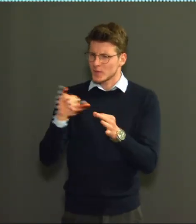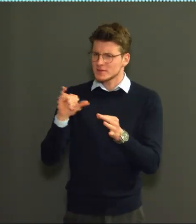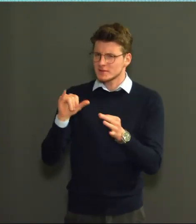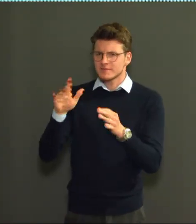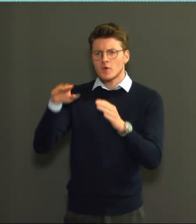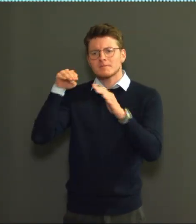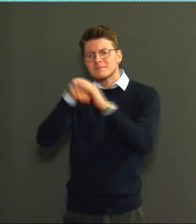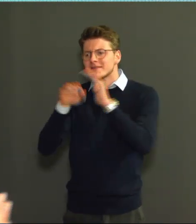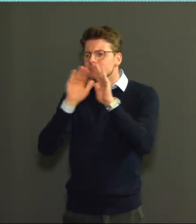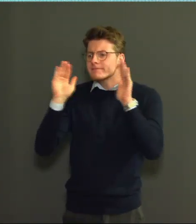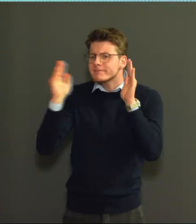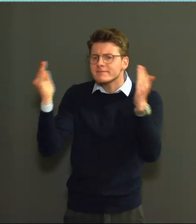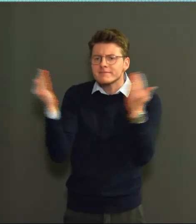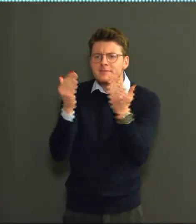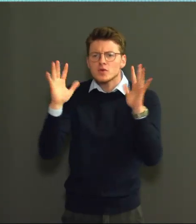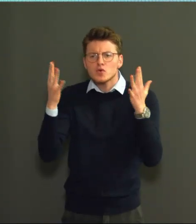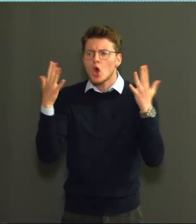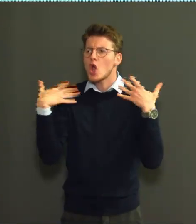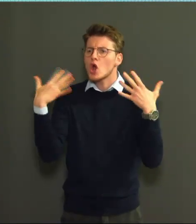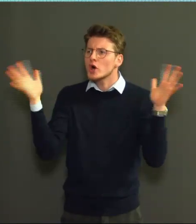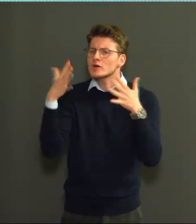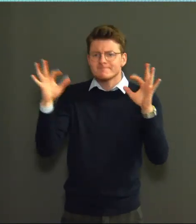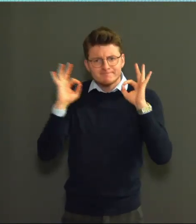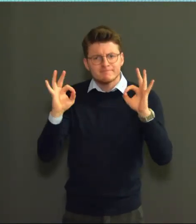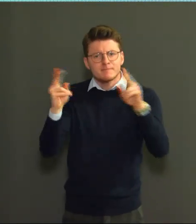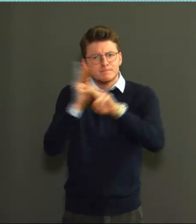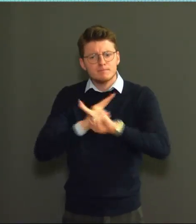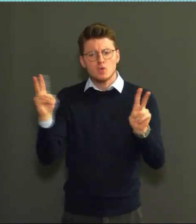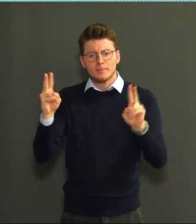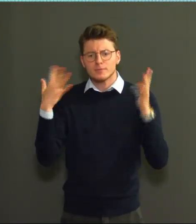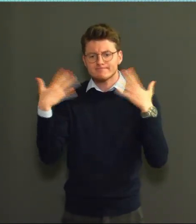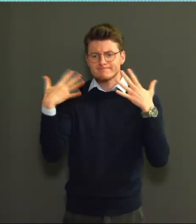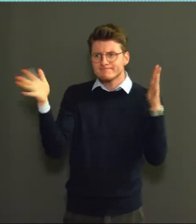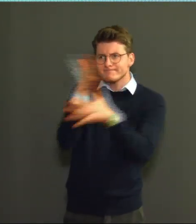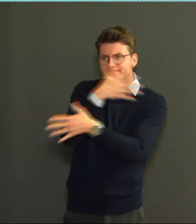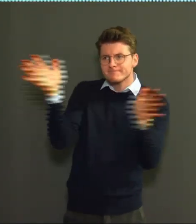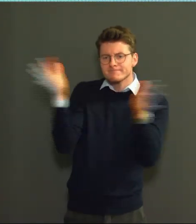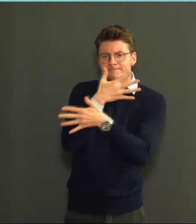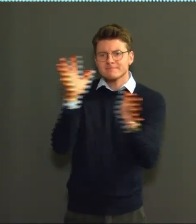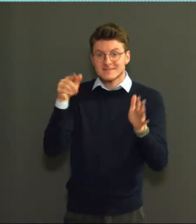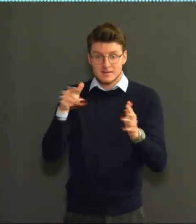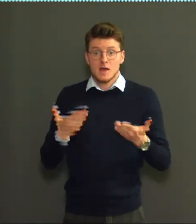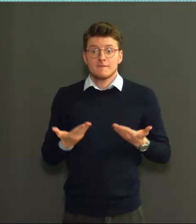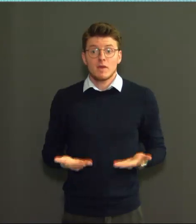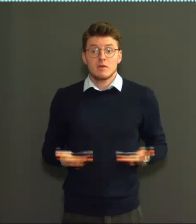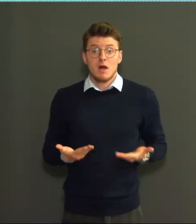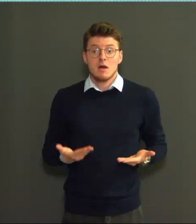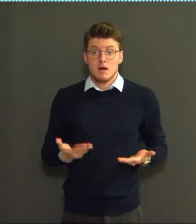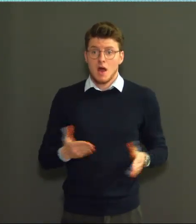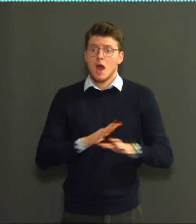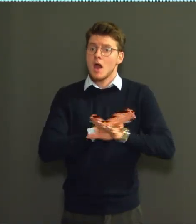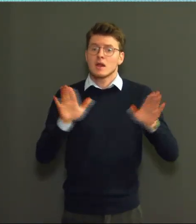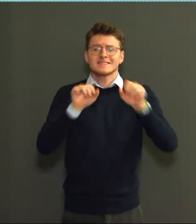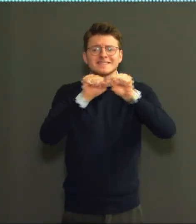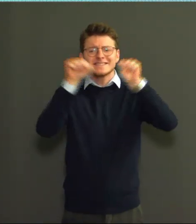Vanaf vandaag moeten alle luchtzuiveringssystemen verplicht geregistreerd worden bij onze dienst, een deel van de VOT